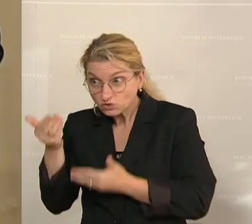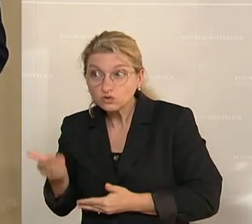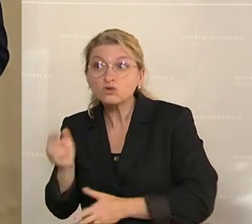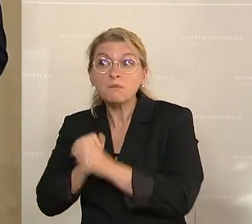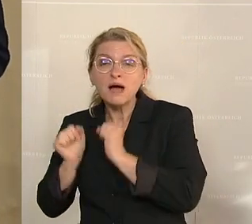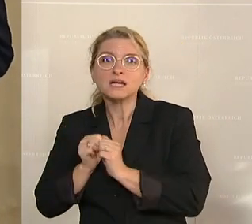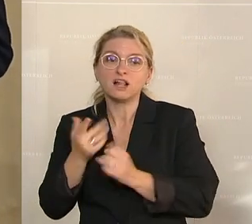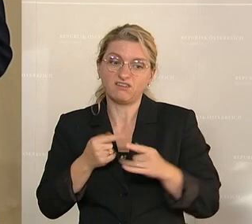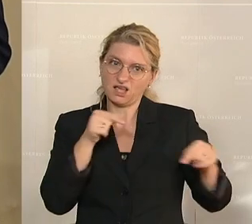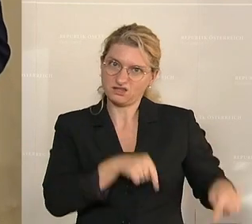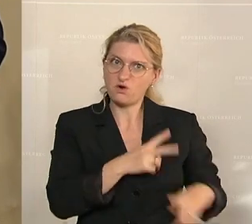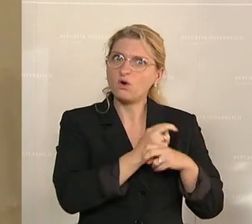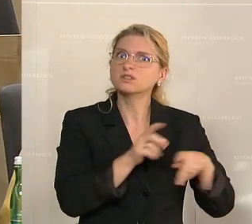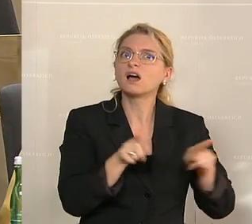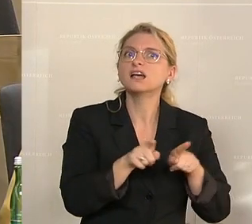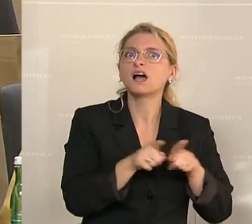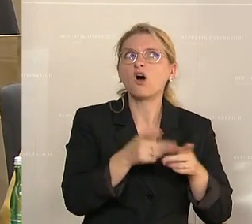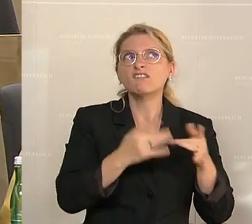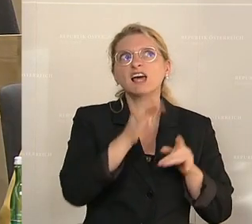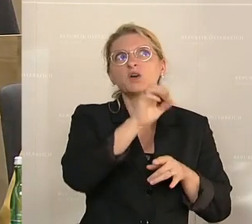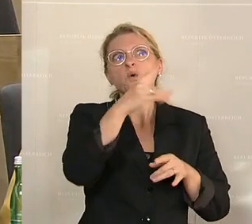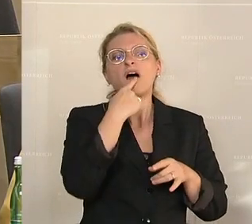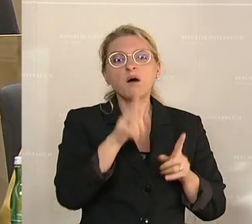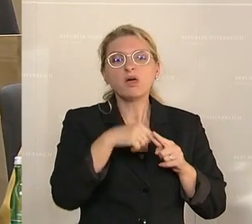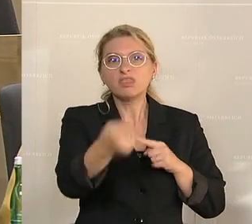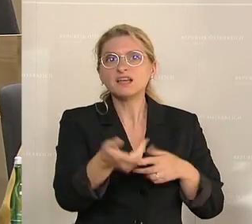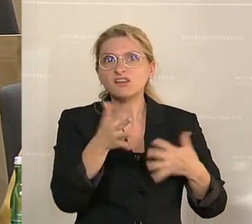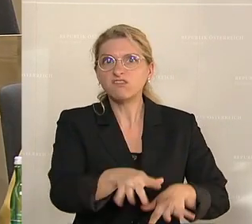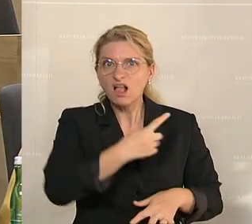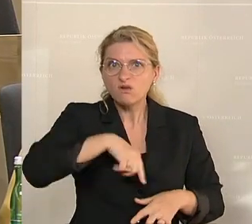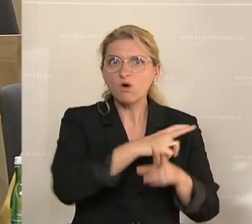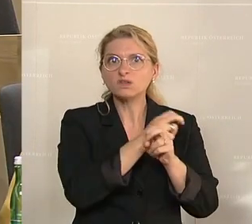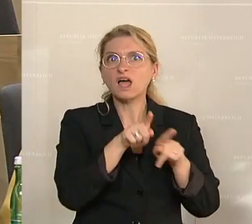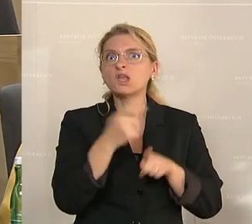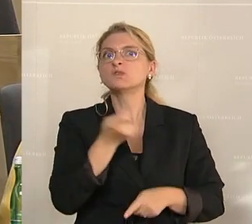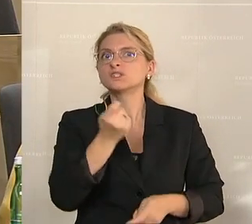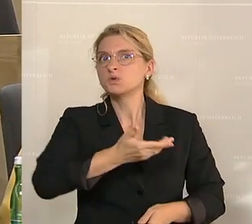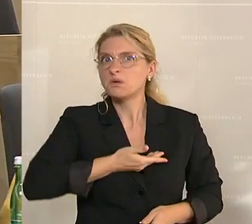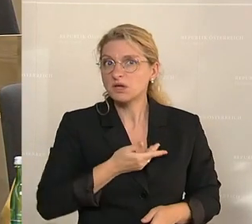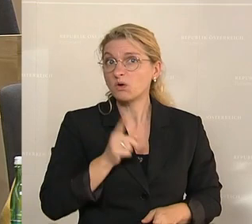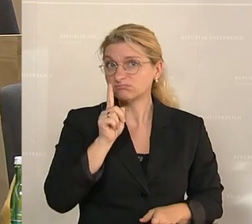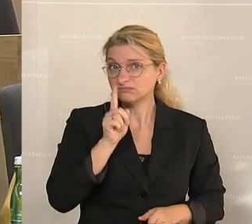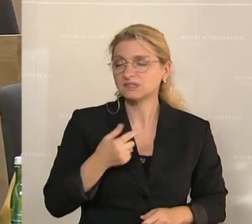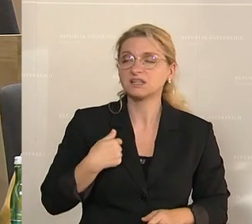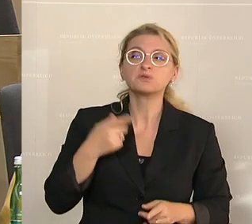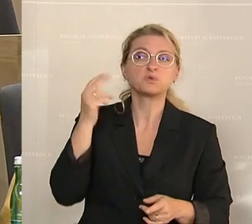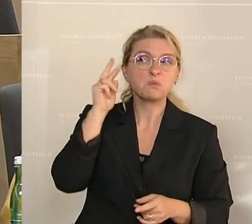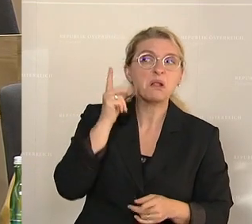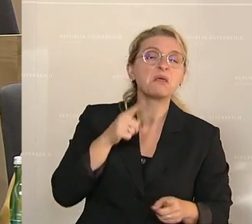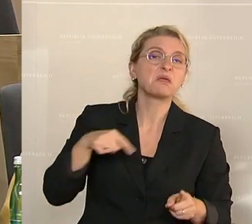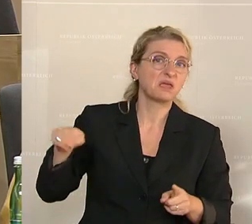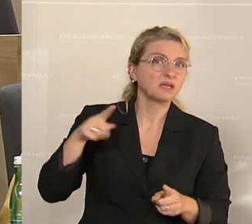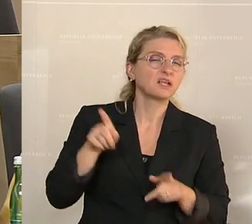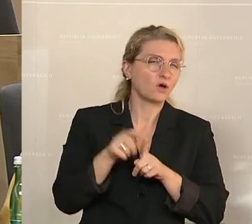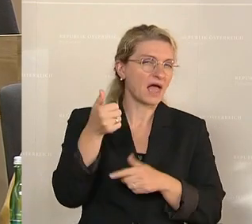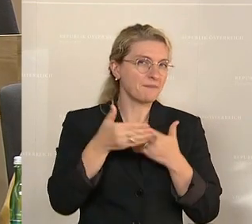uns anwenden könnte und ob uns das nicht als nächsten Fall für genau diese Sanktionen prädestiniert. Ich würde darüber nachdenken und vielleicht auch noch